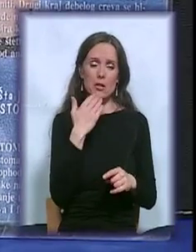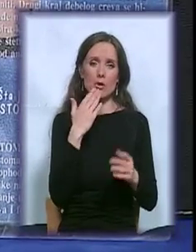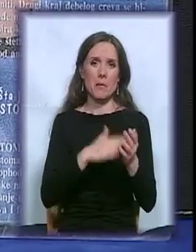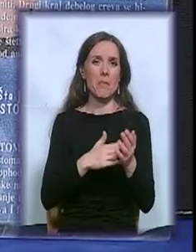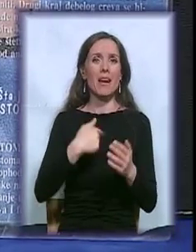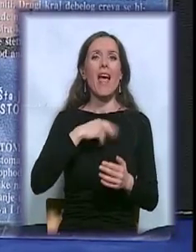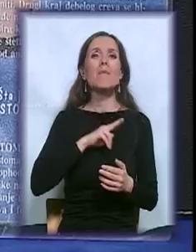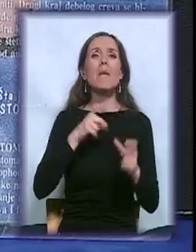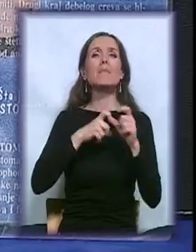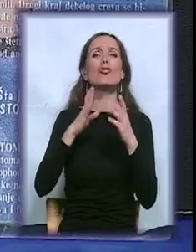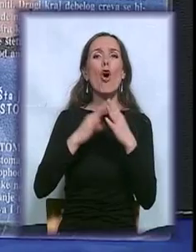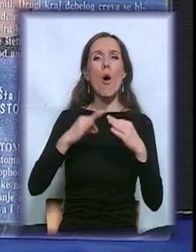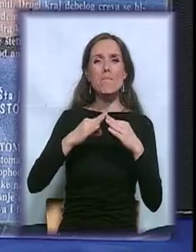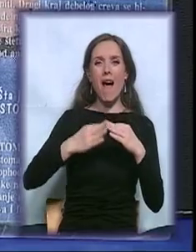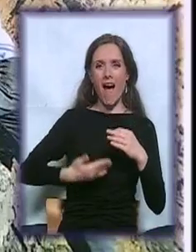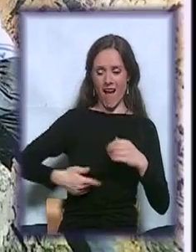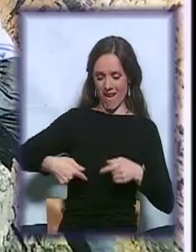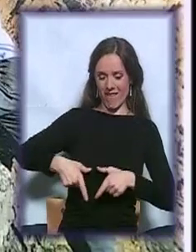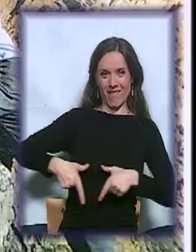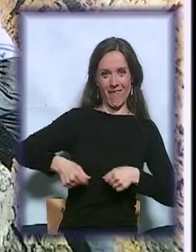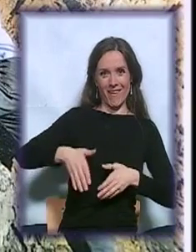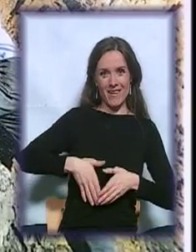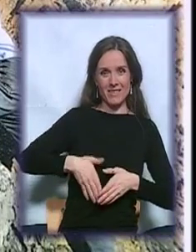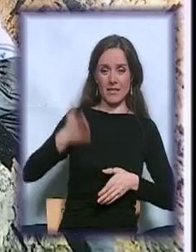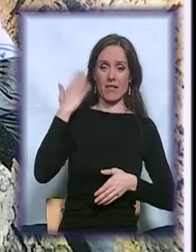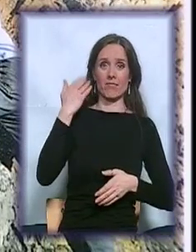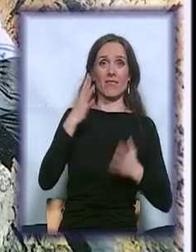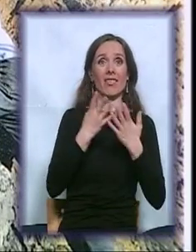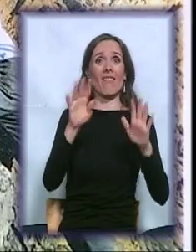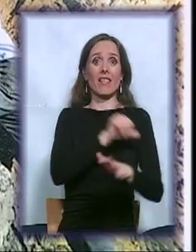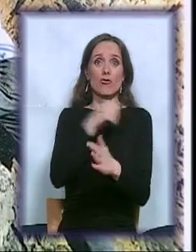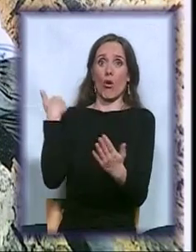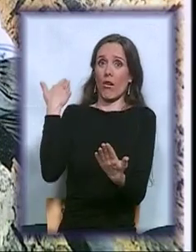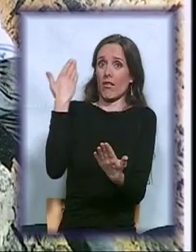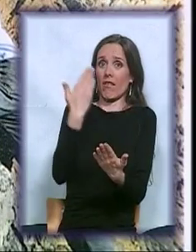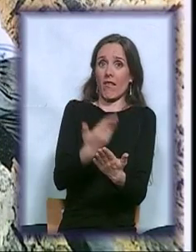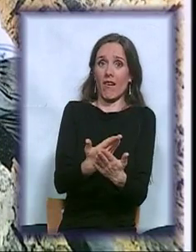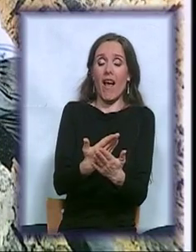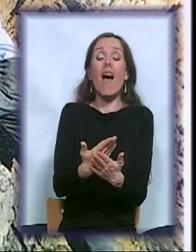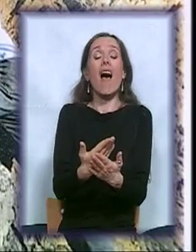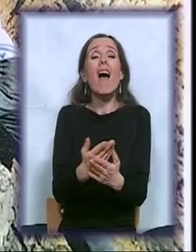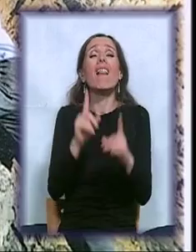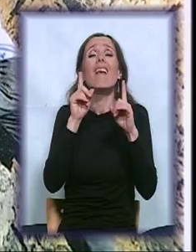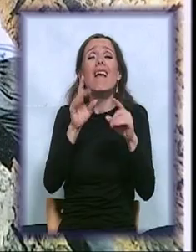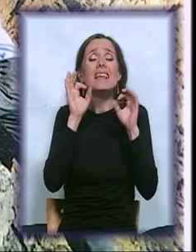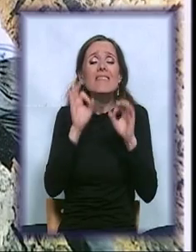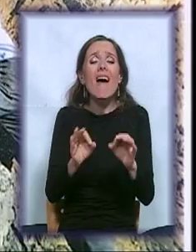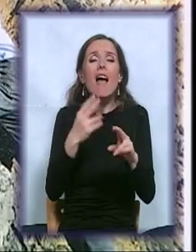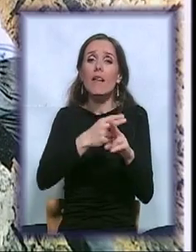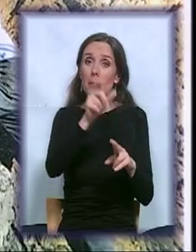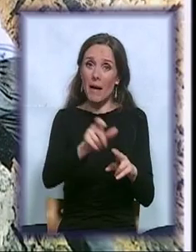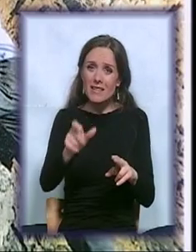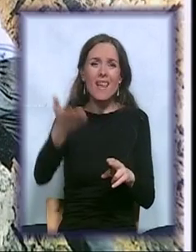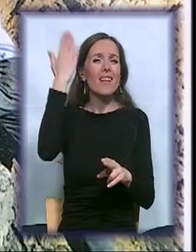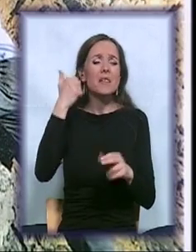nosim u 1994. godine. To nije mali period, 19 godina. Ali svaki pacijent i onda i sada